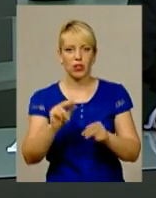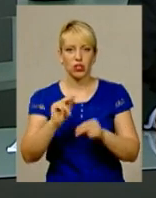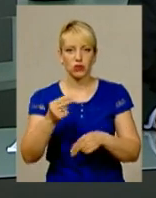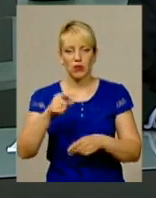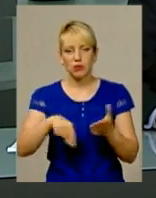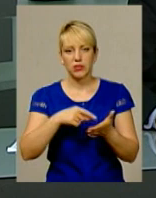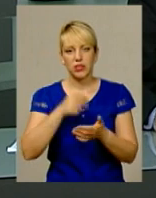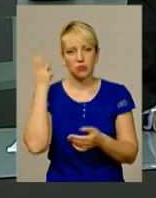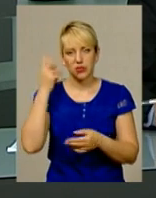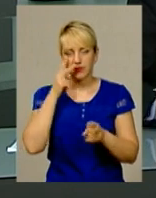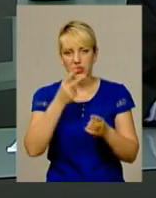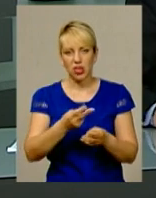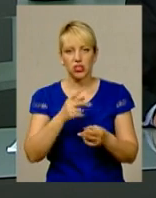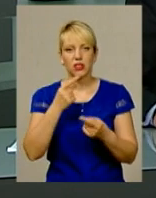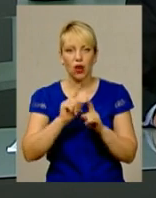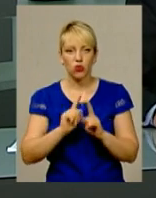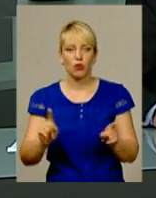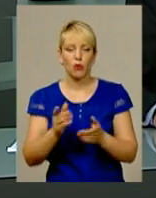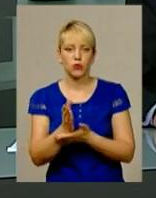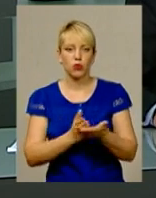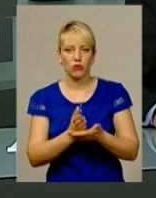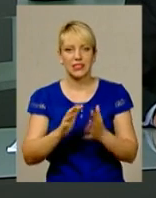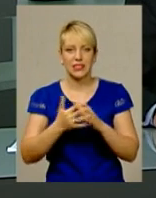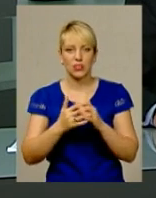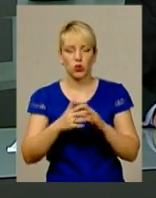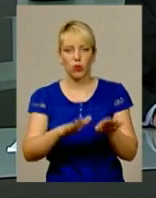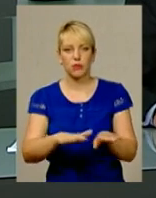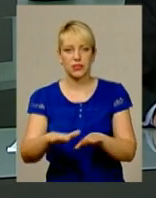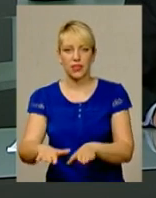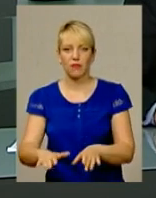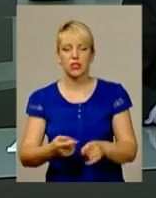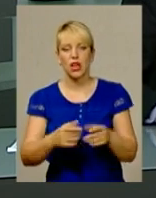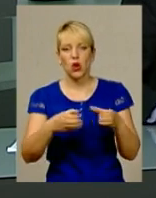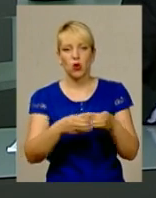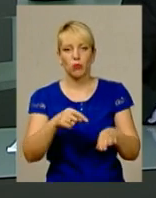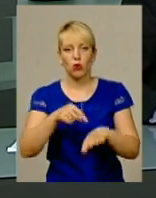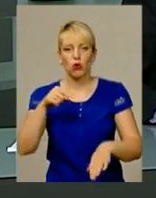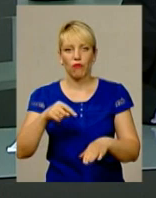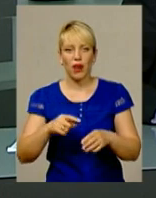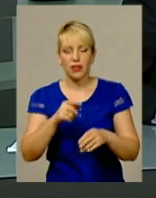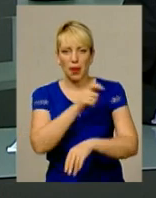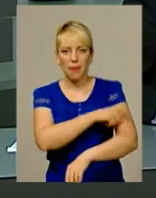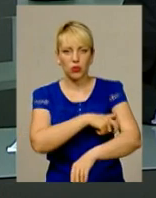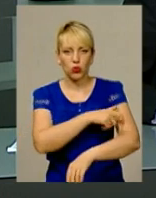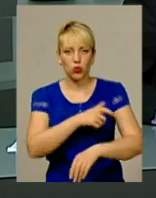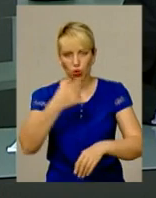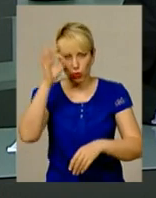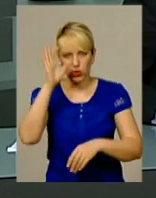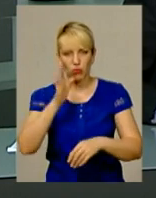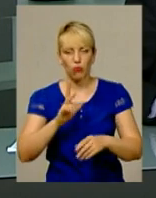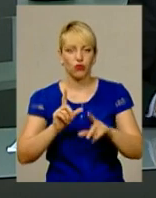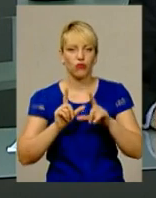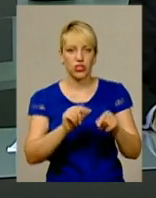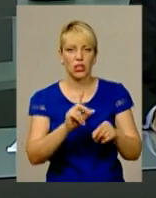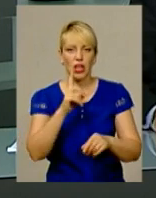Хмельницькому, зважаючи на особливості обслуговування сільської місцевості. Групи реагування патрульної поліції від'їжджатимуть на всі